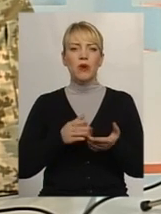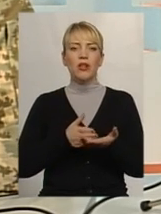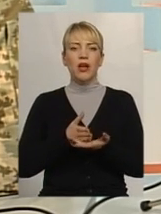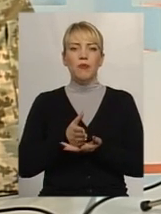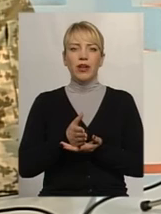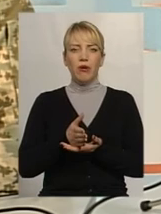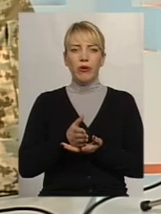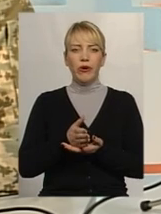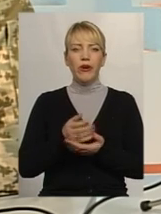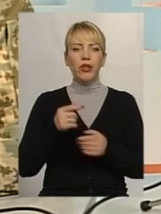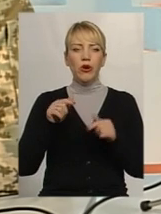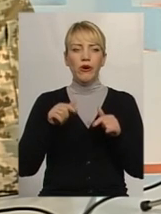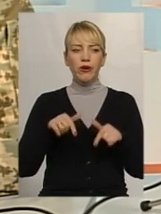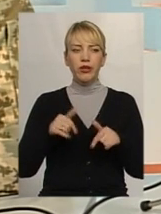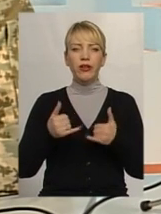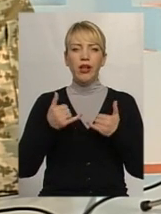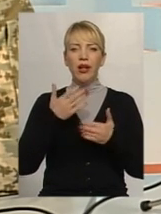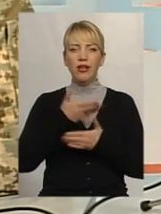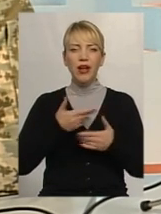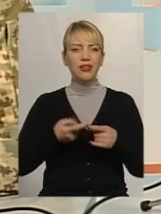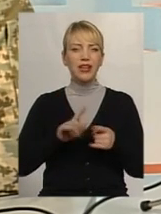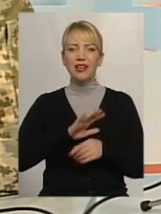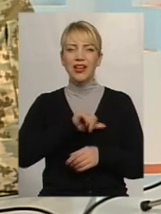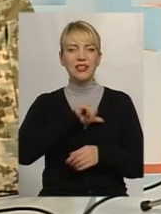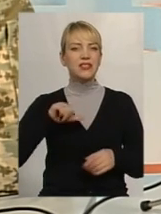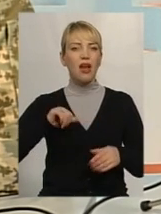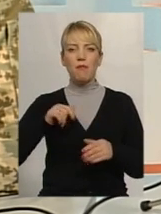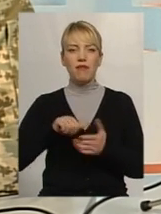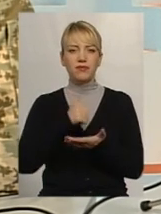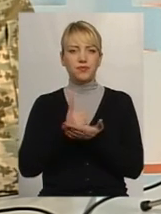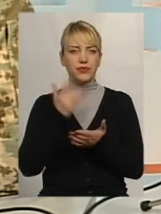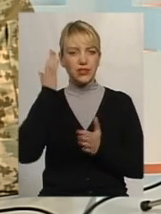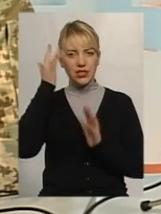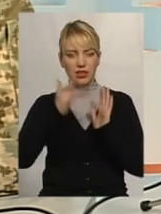тобто, тут для нас це не саме ціль, для нас це, в принципі,